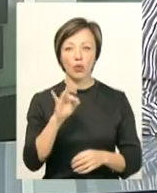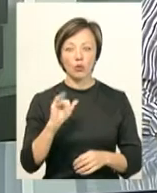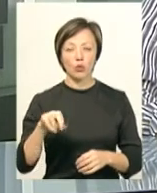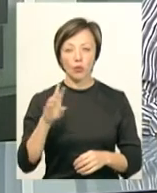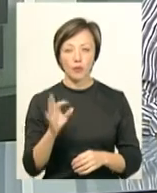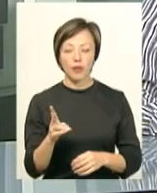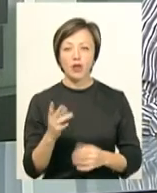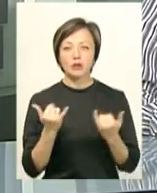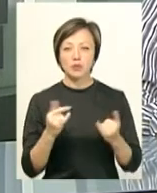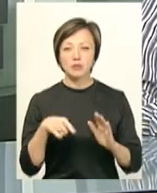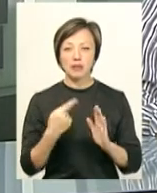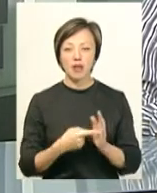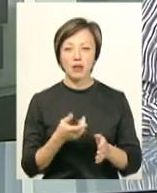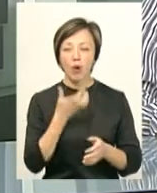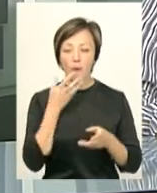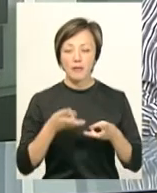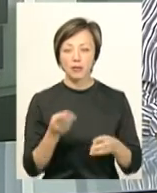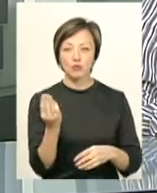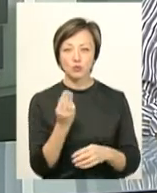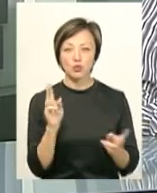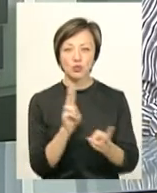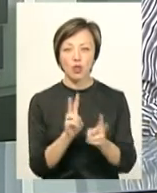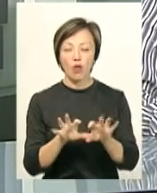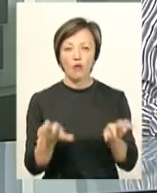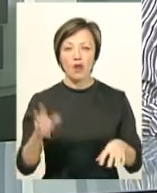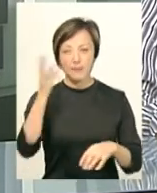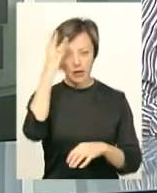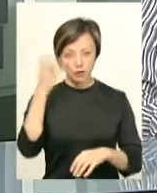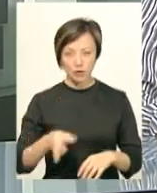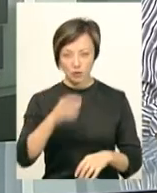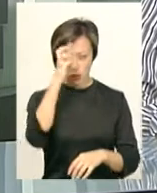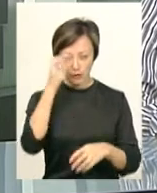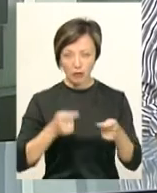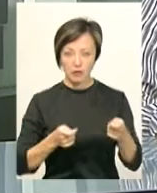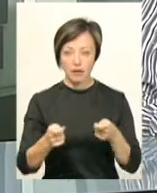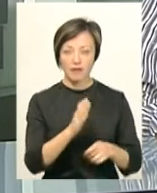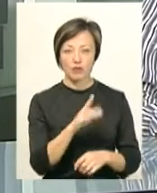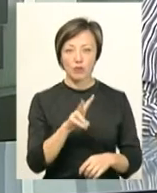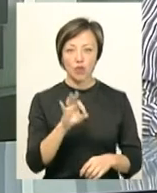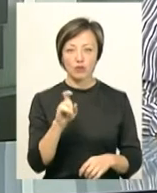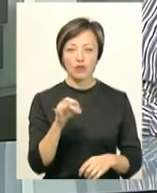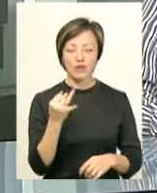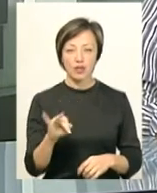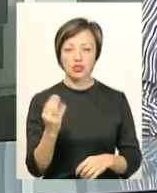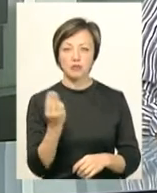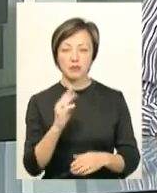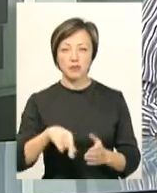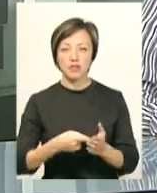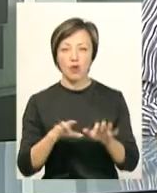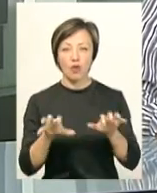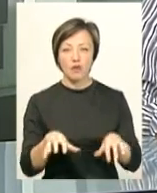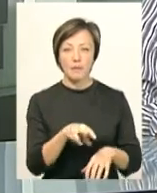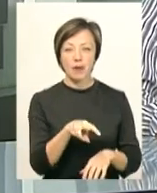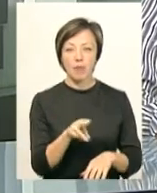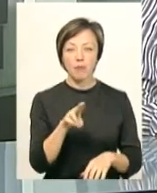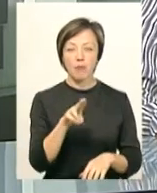Сьогодні з питання опалення шепетівки зустрічалися голова Хмельницької обласної державної адміністрації Вадим Лозовий, шепетівський міський голова